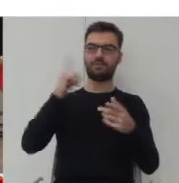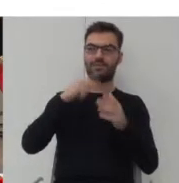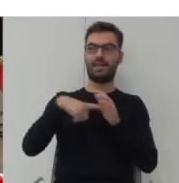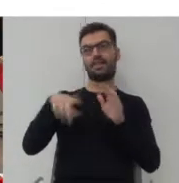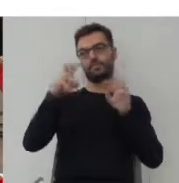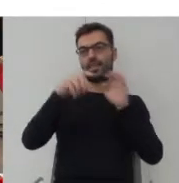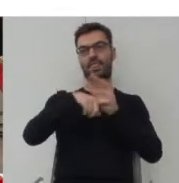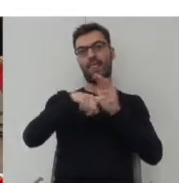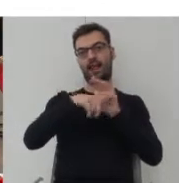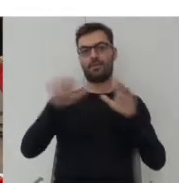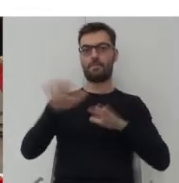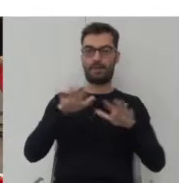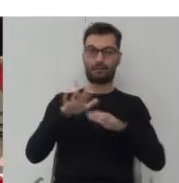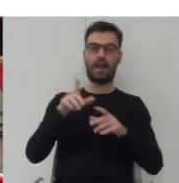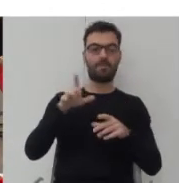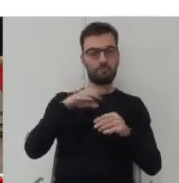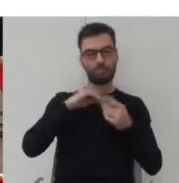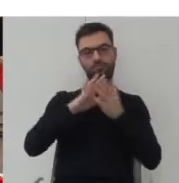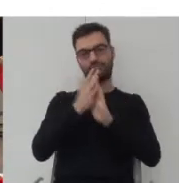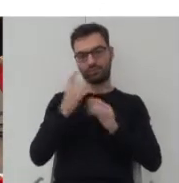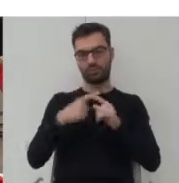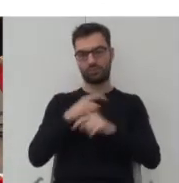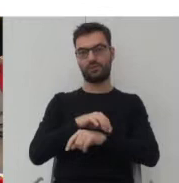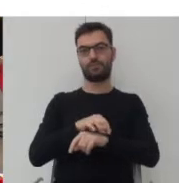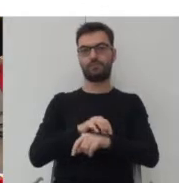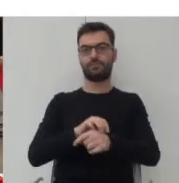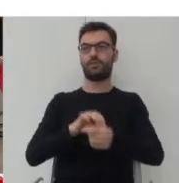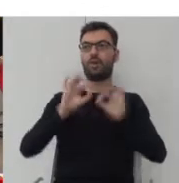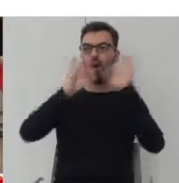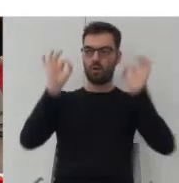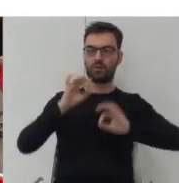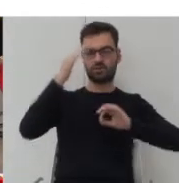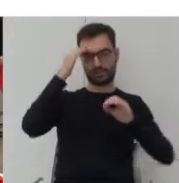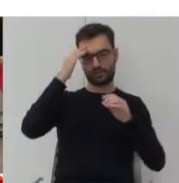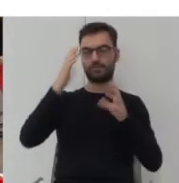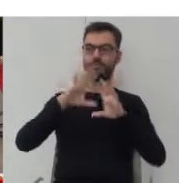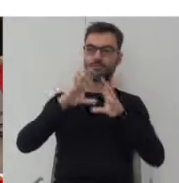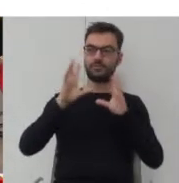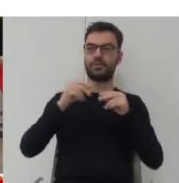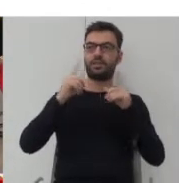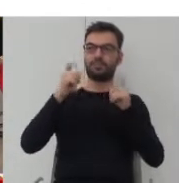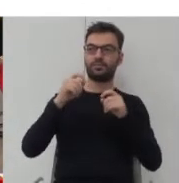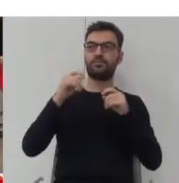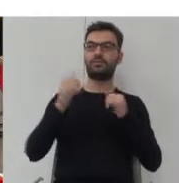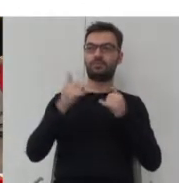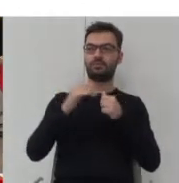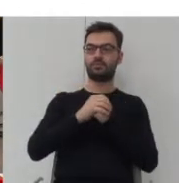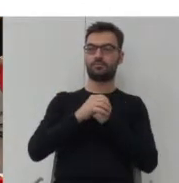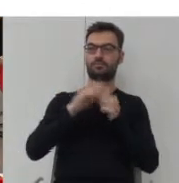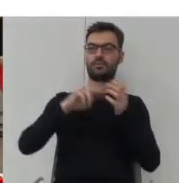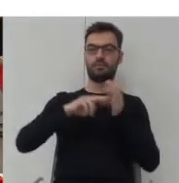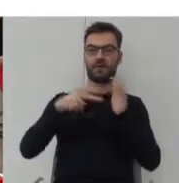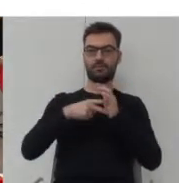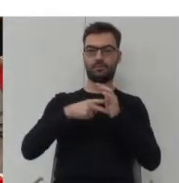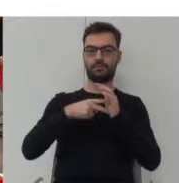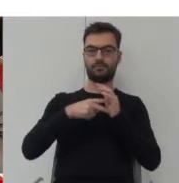przestrzeni. Zacznijmy od ogólników. Wiadomo wszystkim chyba, że zaczęło się to od planu